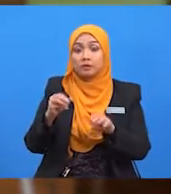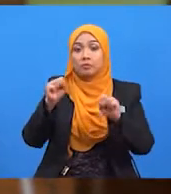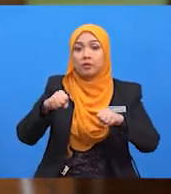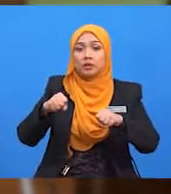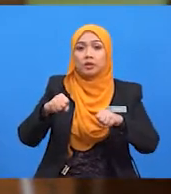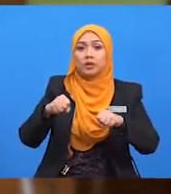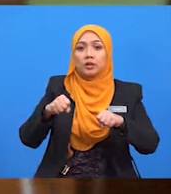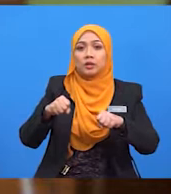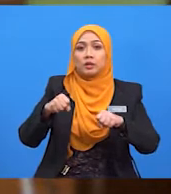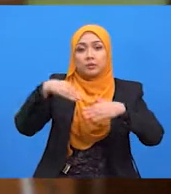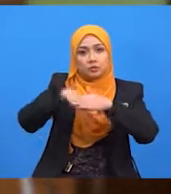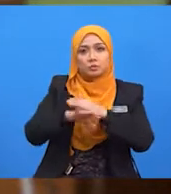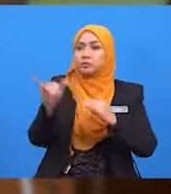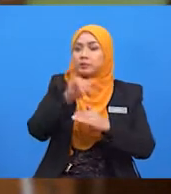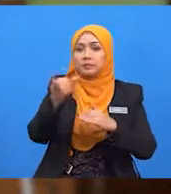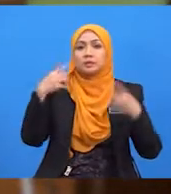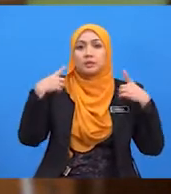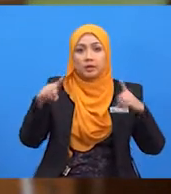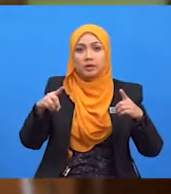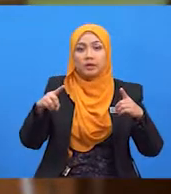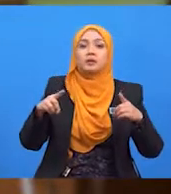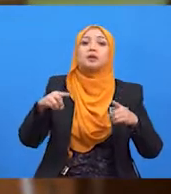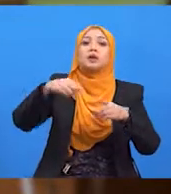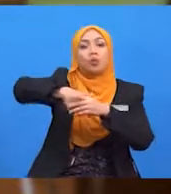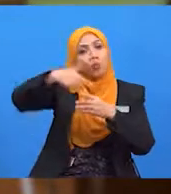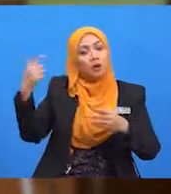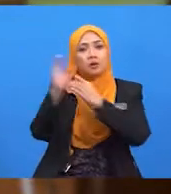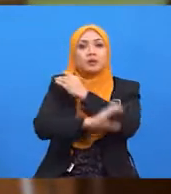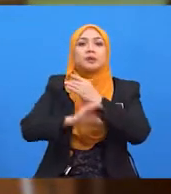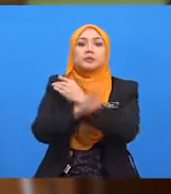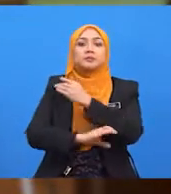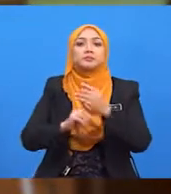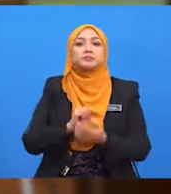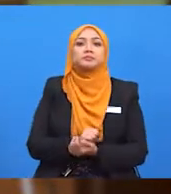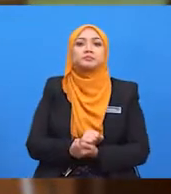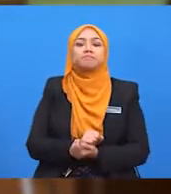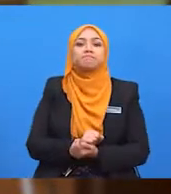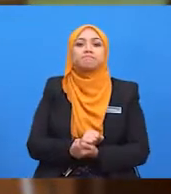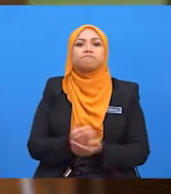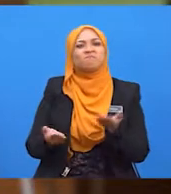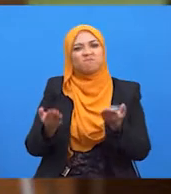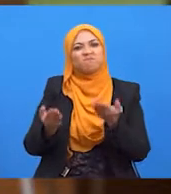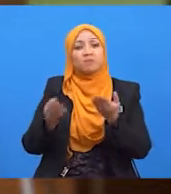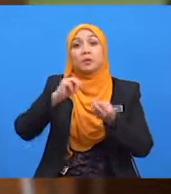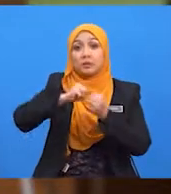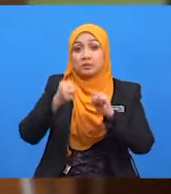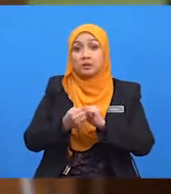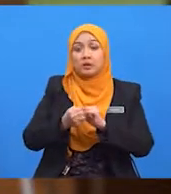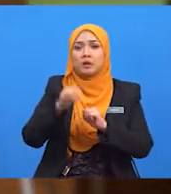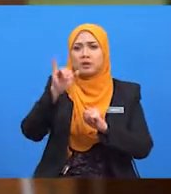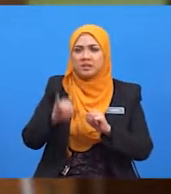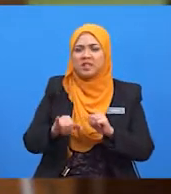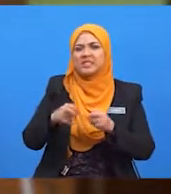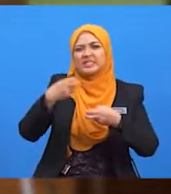Memang suatu masalah yang rumit untuk diselesaikan. kerajaan negara B boleh mengadakan